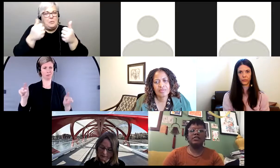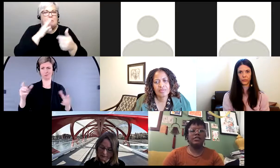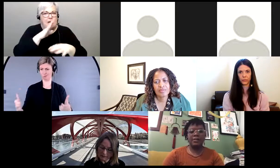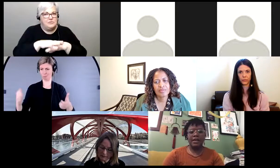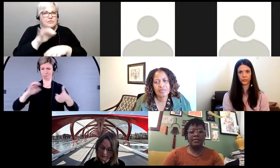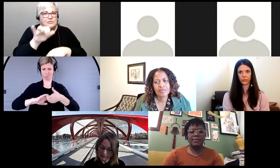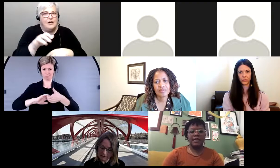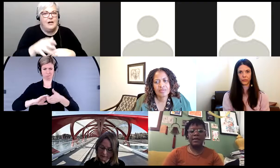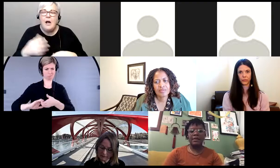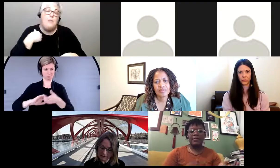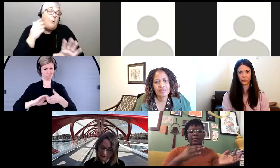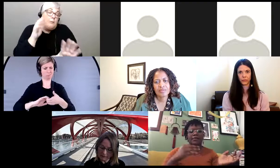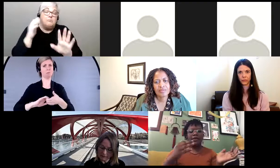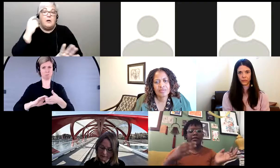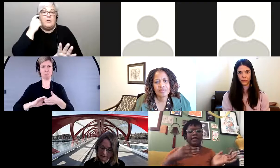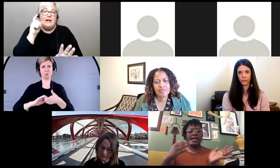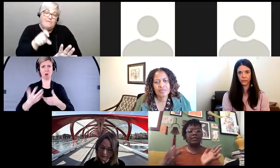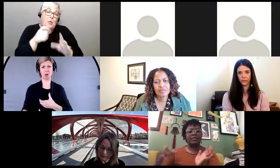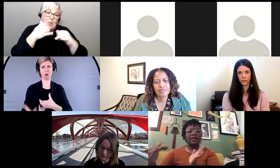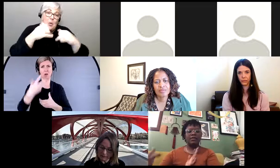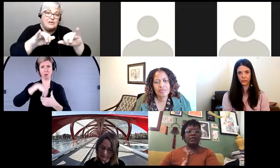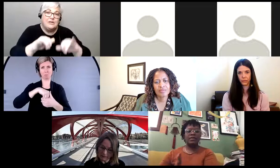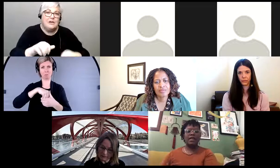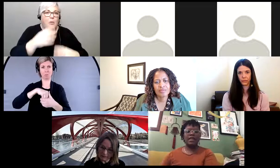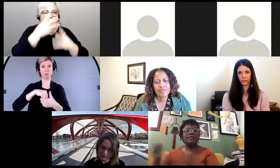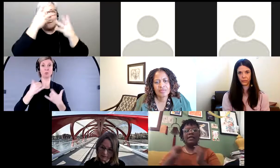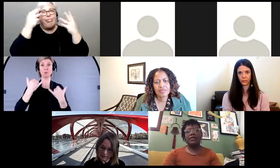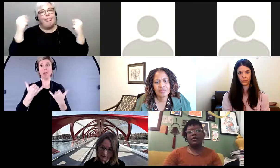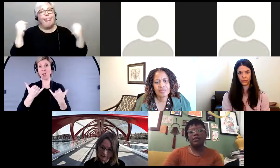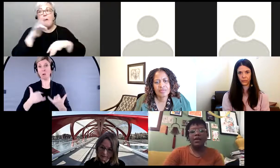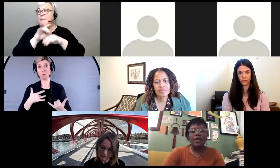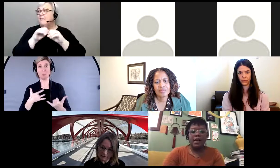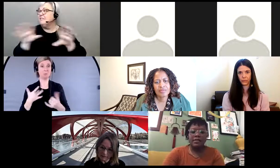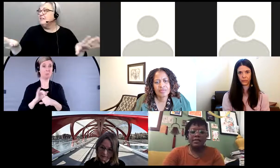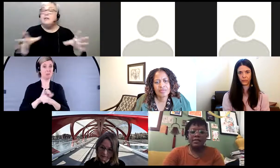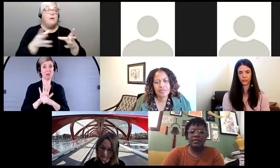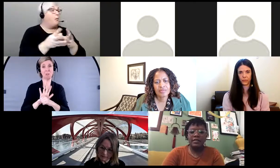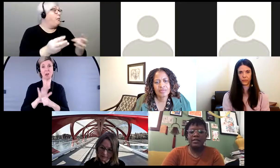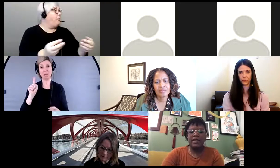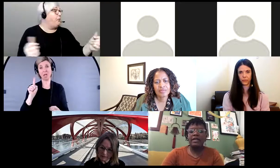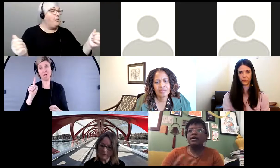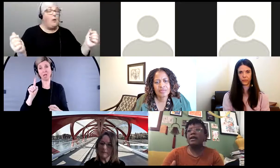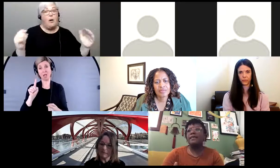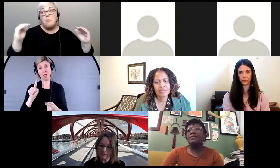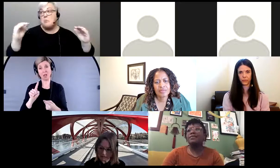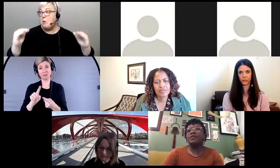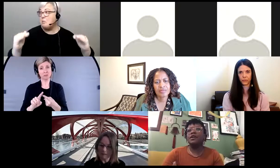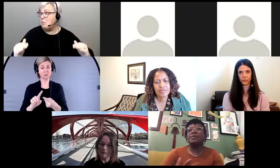Et c'est quelque chose qui, je crois, doit continuer. On ne pas oublier ça lorsque la pandémie commence à devenir un peu moins,